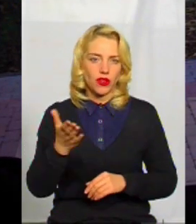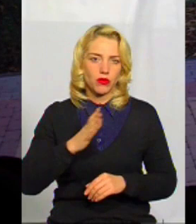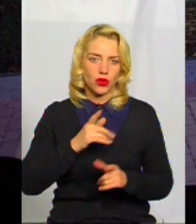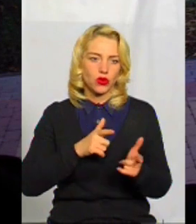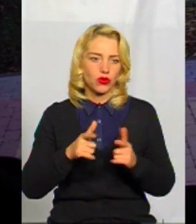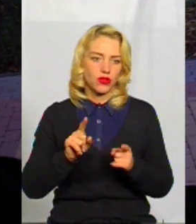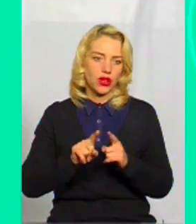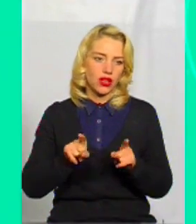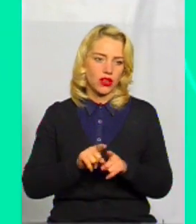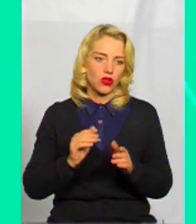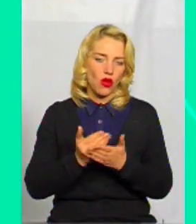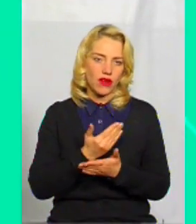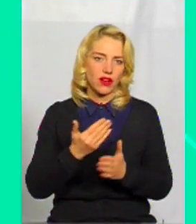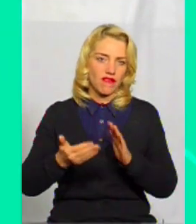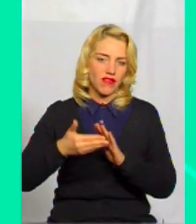ось цих нових викликів.